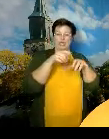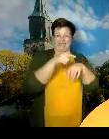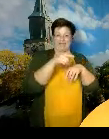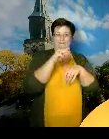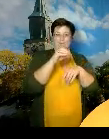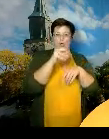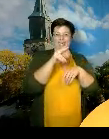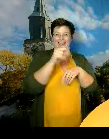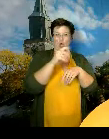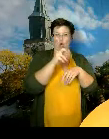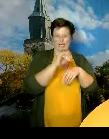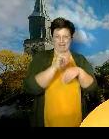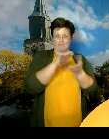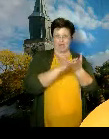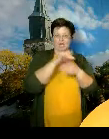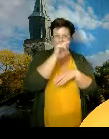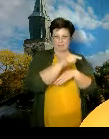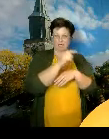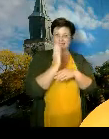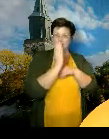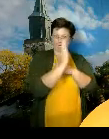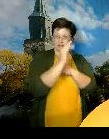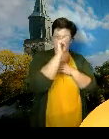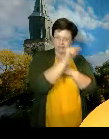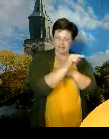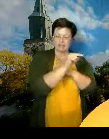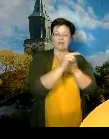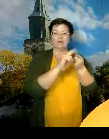sekä skanssissa.